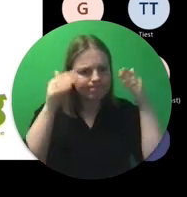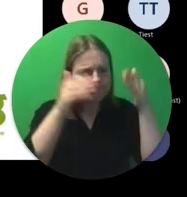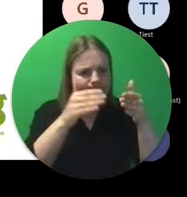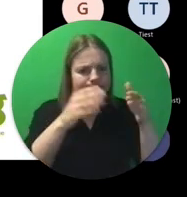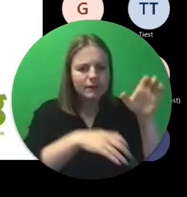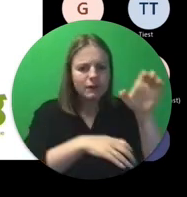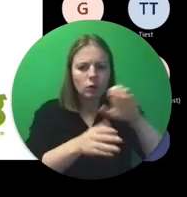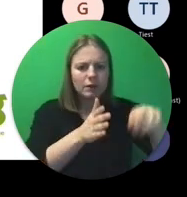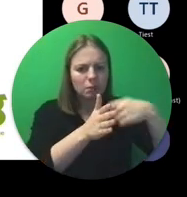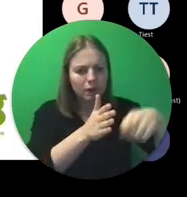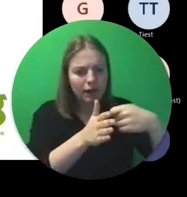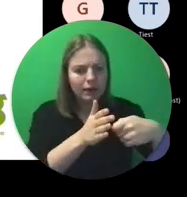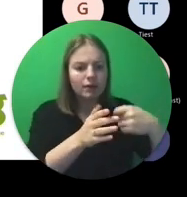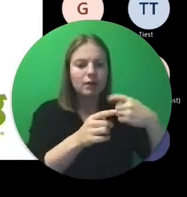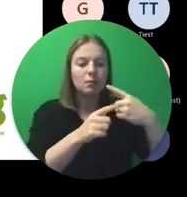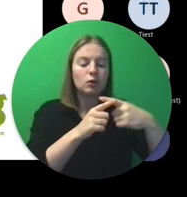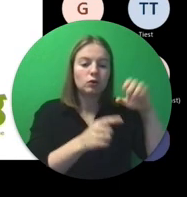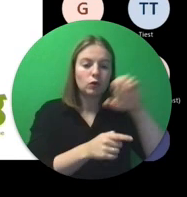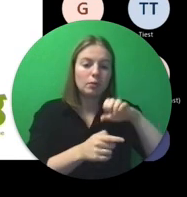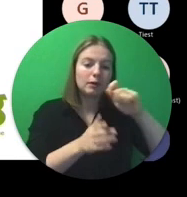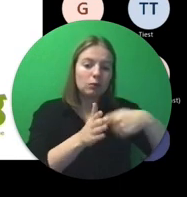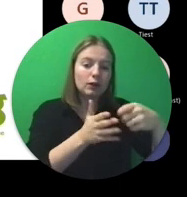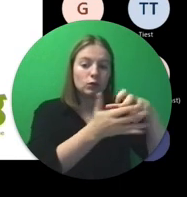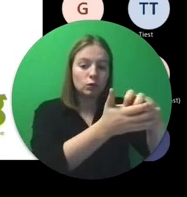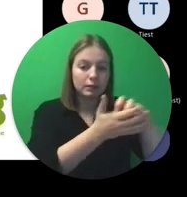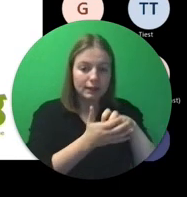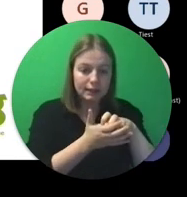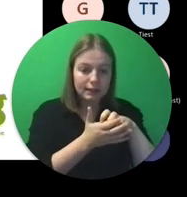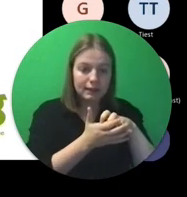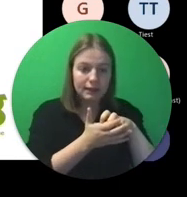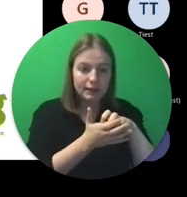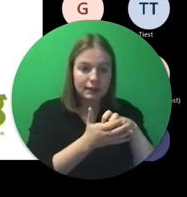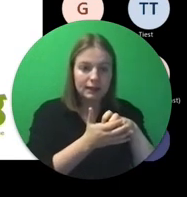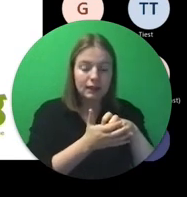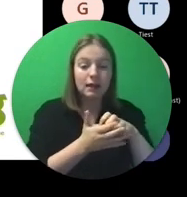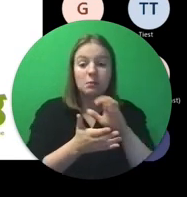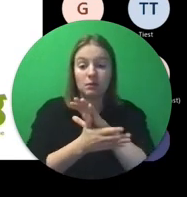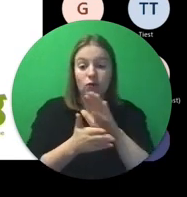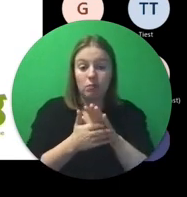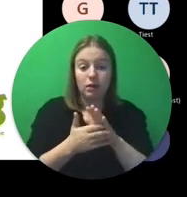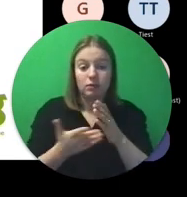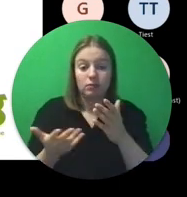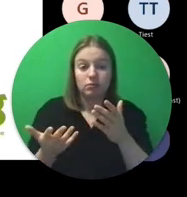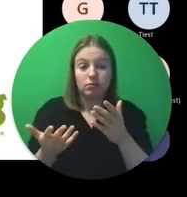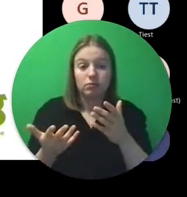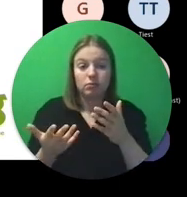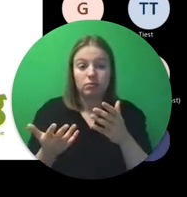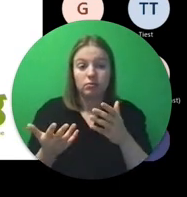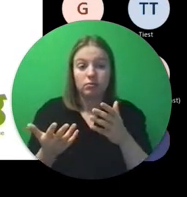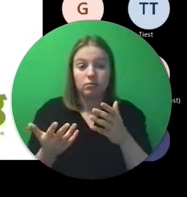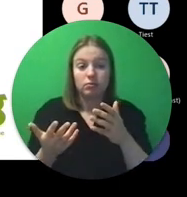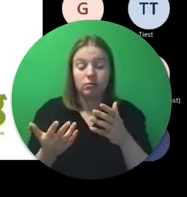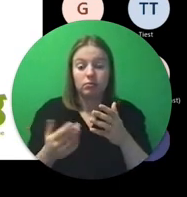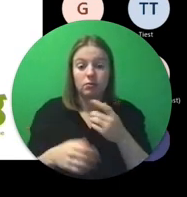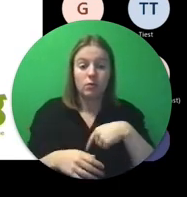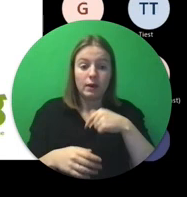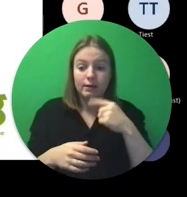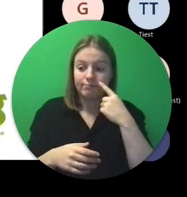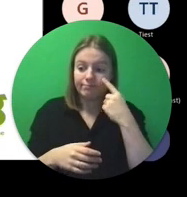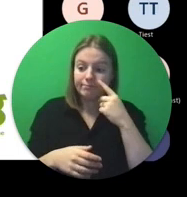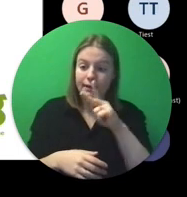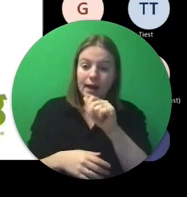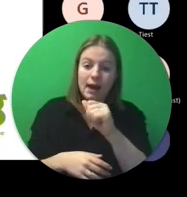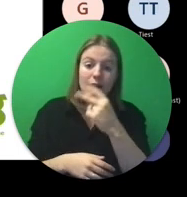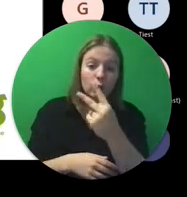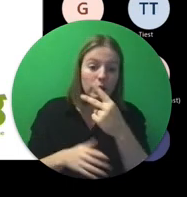Europese projecten en projectsubsidies. Dus ook bijvoorbeeld bieden we aandacht aan